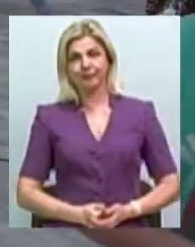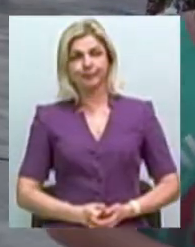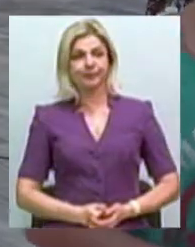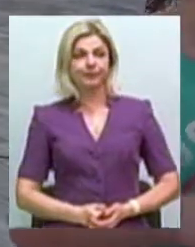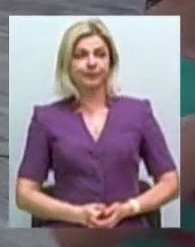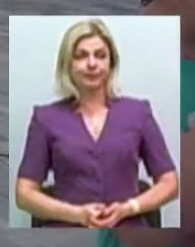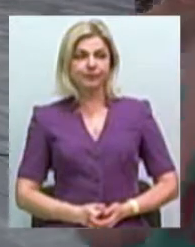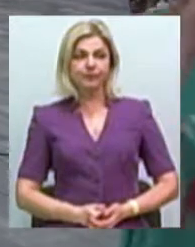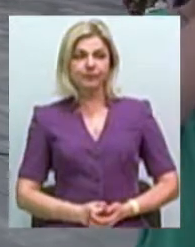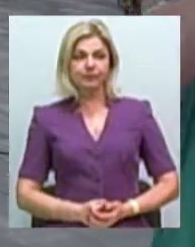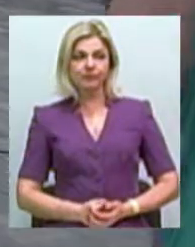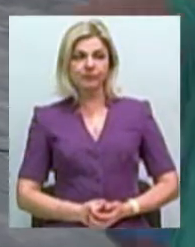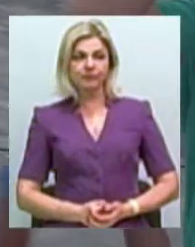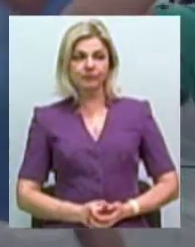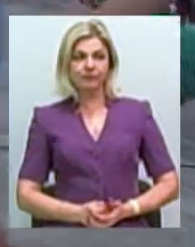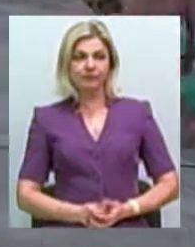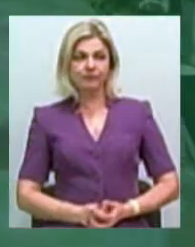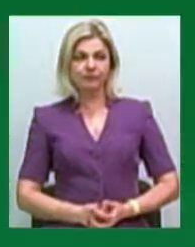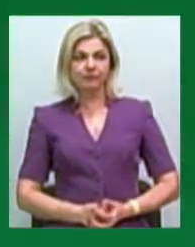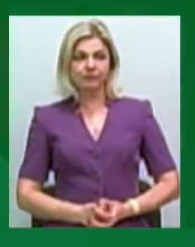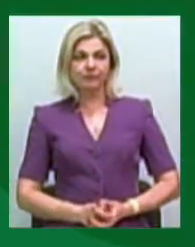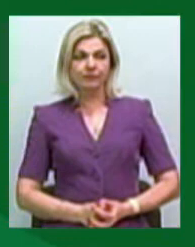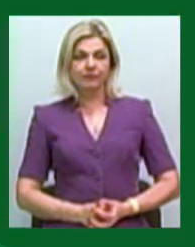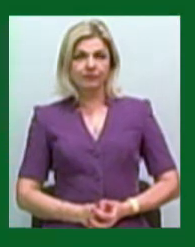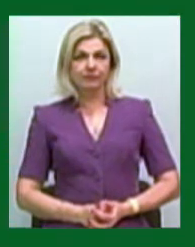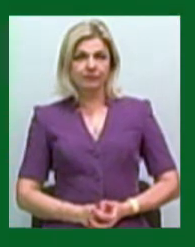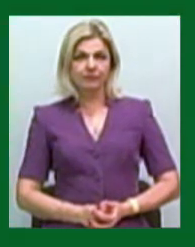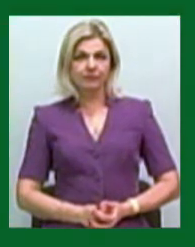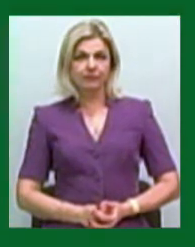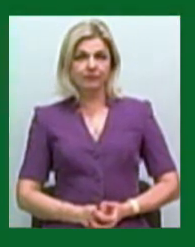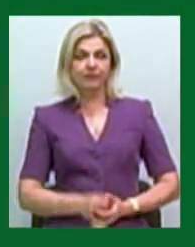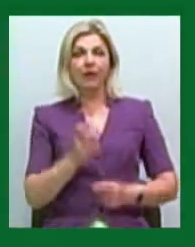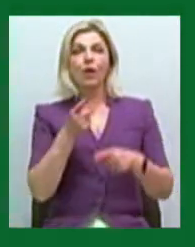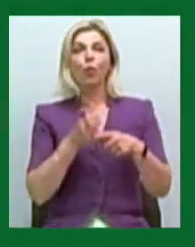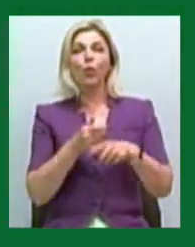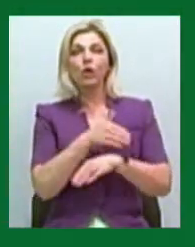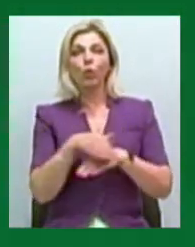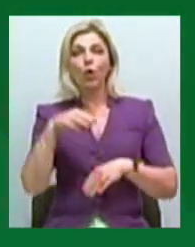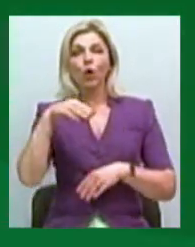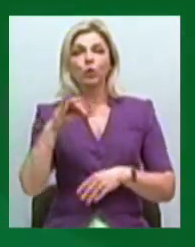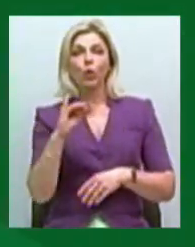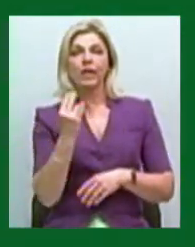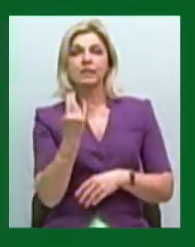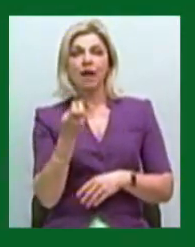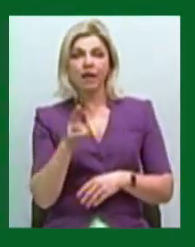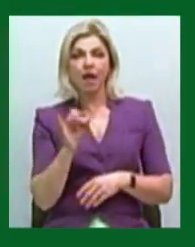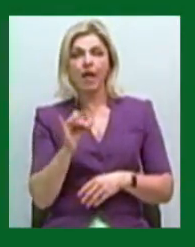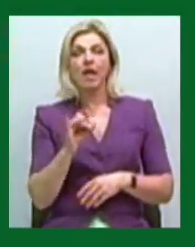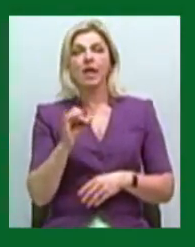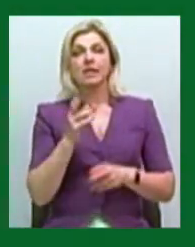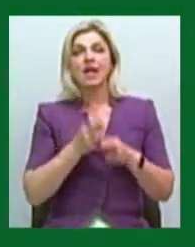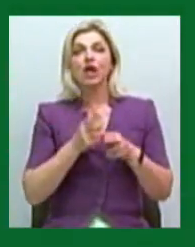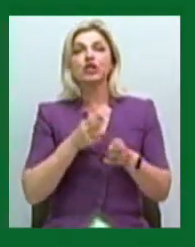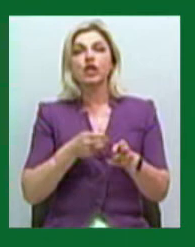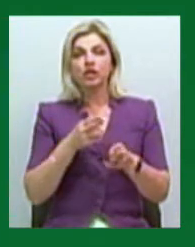Чорний. Новини на Суспільному. Миколаїв. На розі вулиць Троїцька та Залізнична в Миколаїві 12